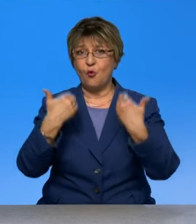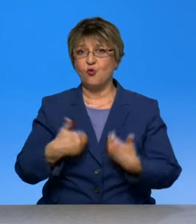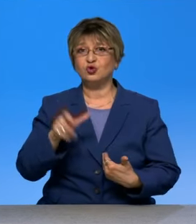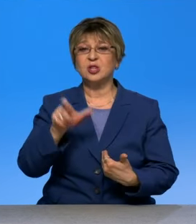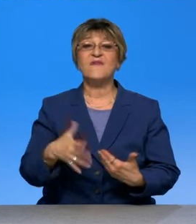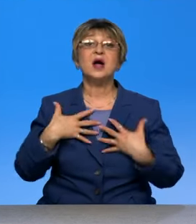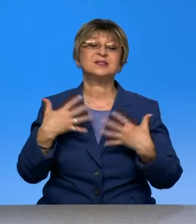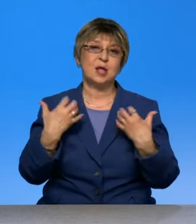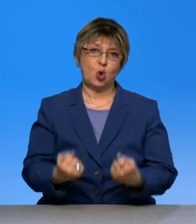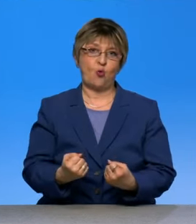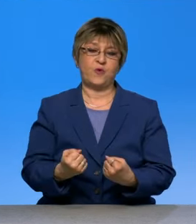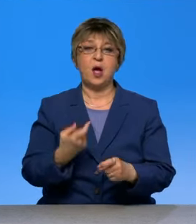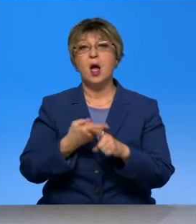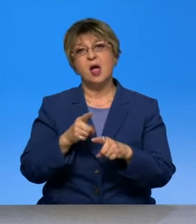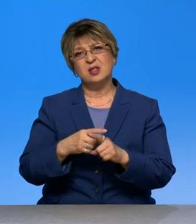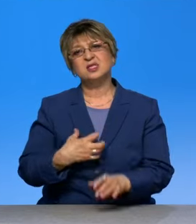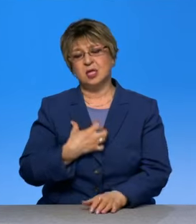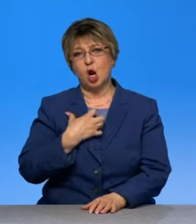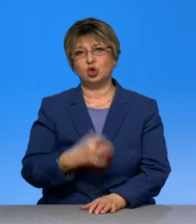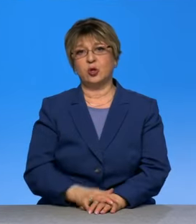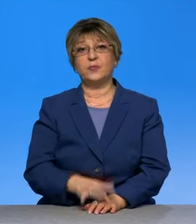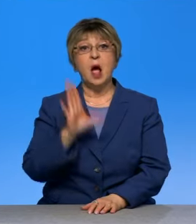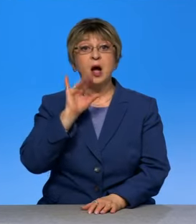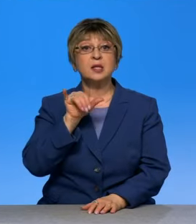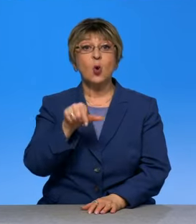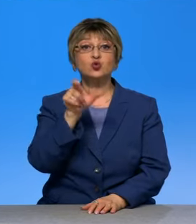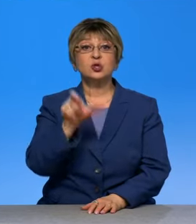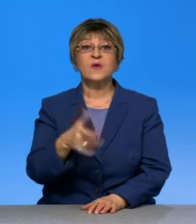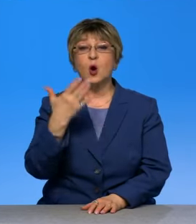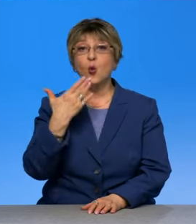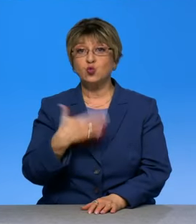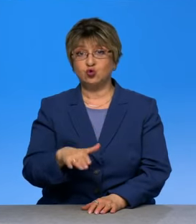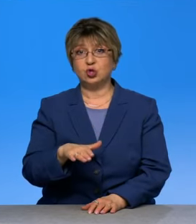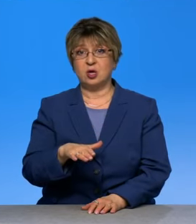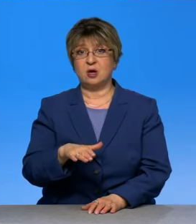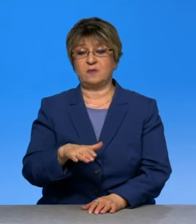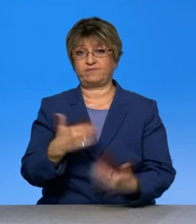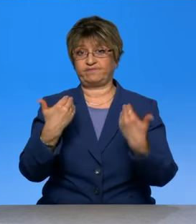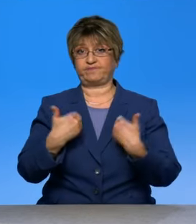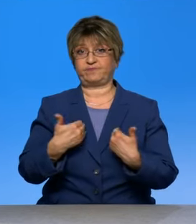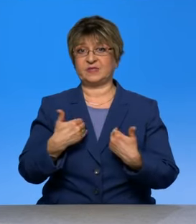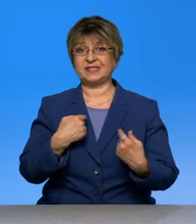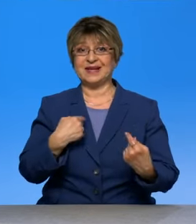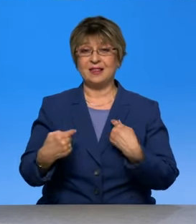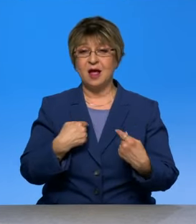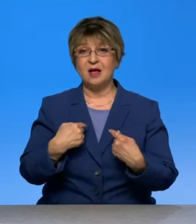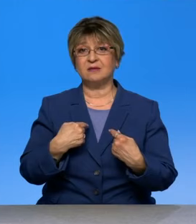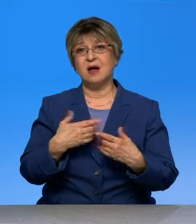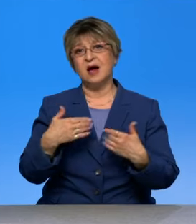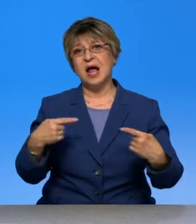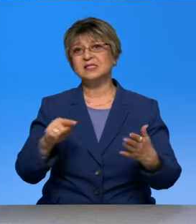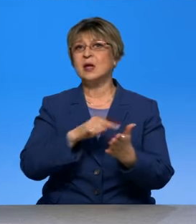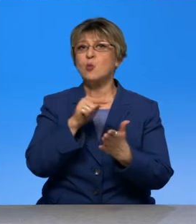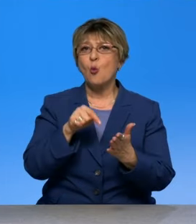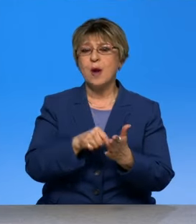здоровья. Вот это самое страшное. А когда у человека уже статус страдает, возникают разные проблемы. И социально,